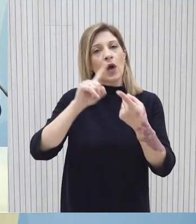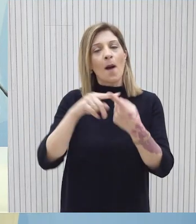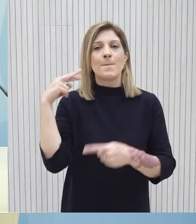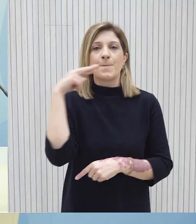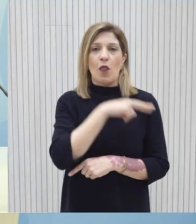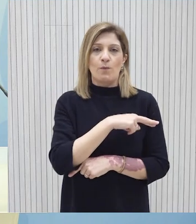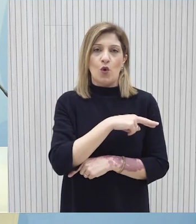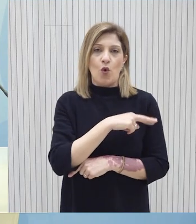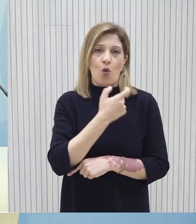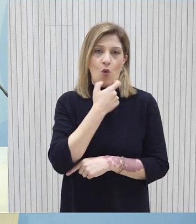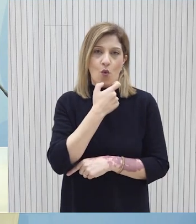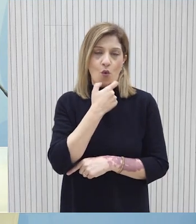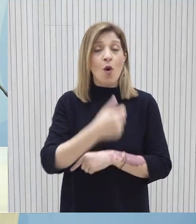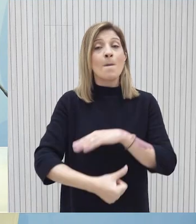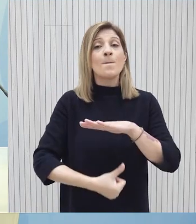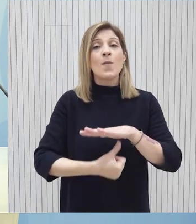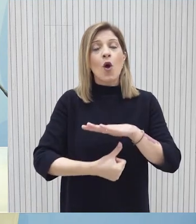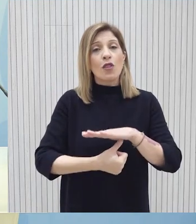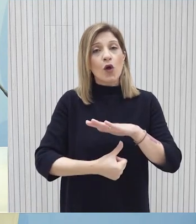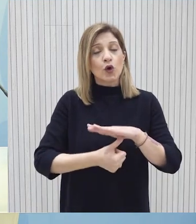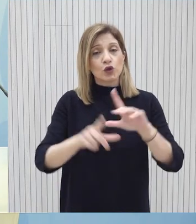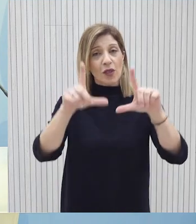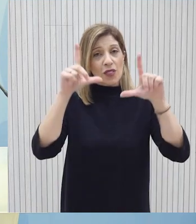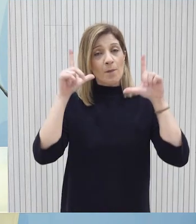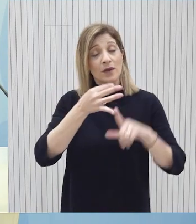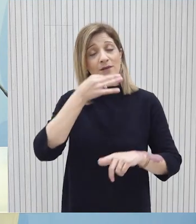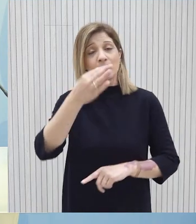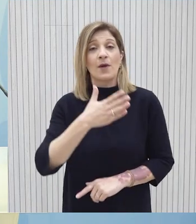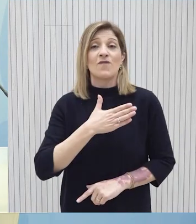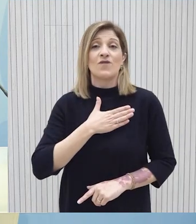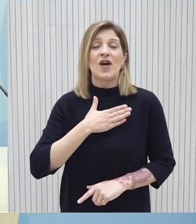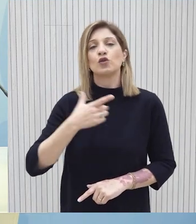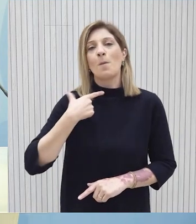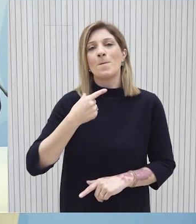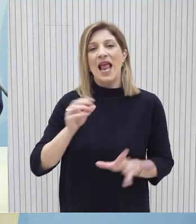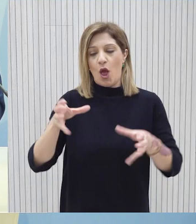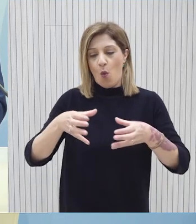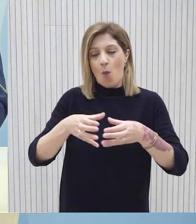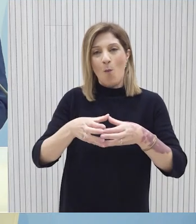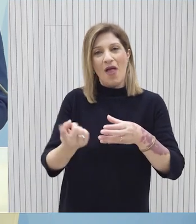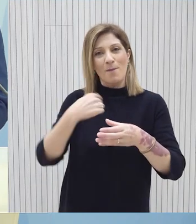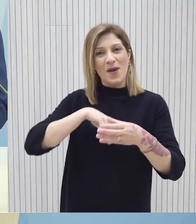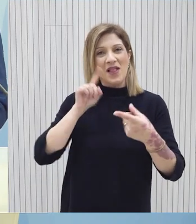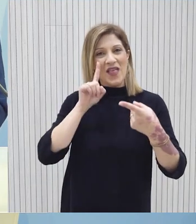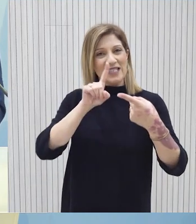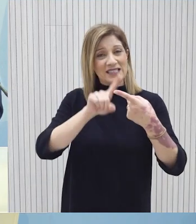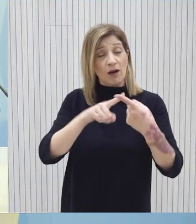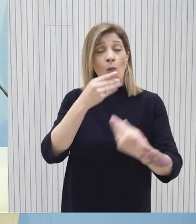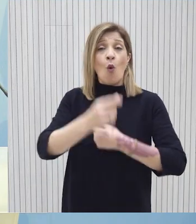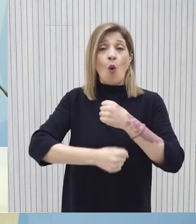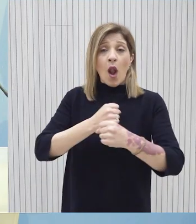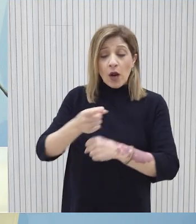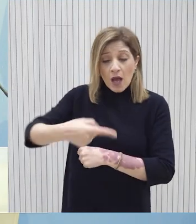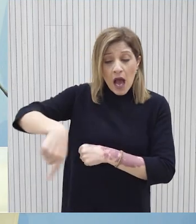Πρωθυπουργό της χώρας. Ο πρόεδρος της Δημοκρατίας εξέφρασε τις ευχαριστίες προς τα μέλη της αντιπροσωπίας για το διαχρονικό έργο της